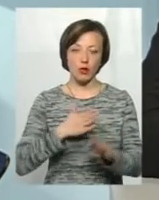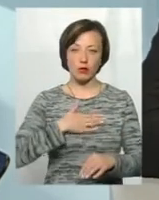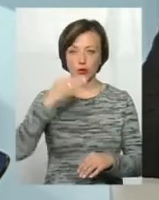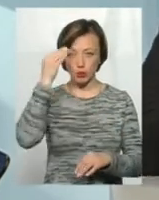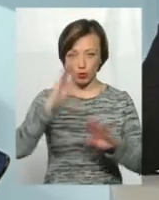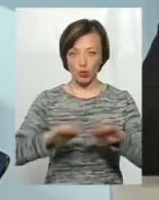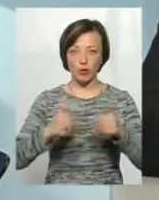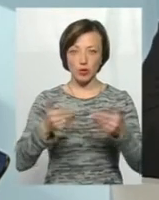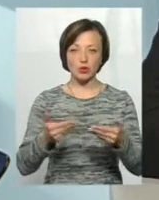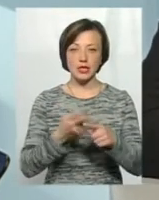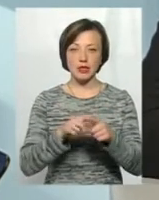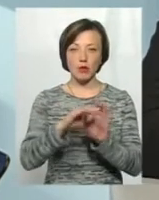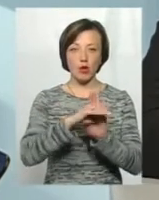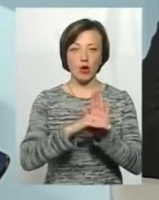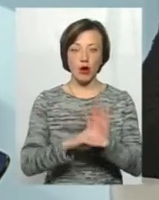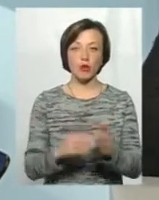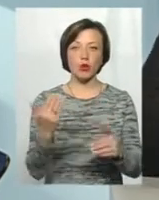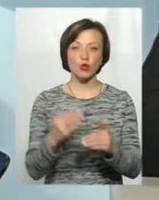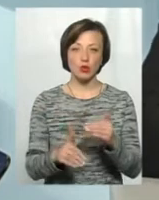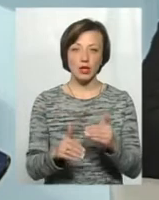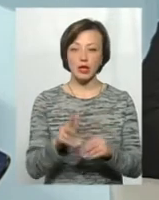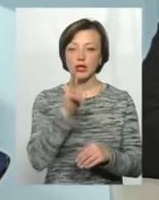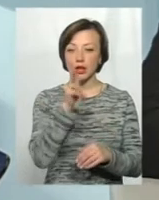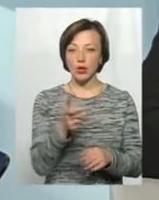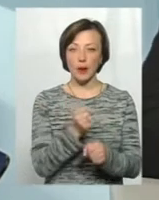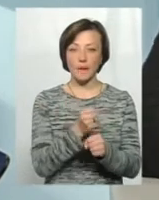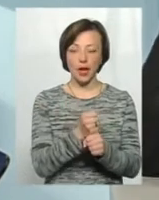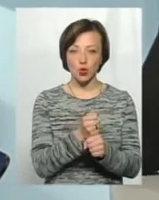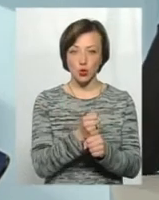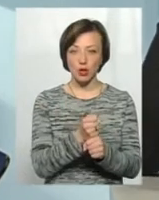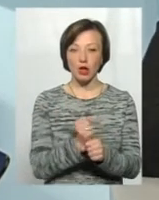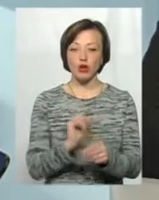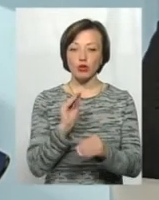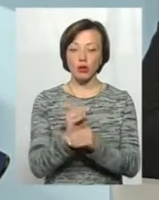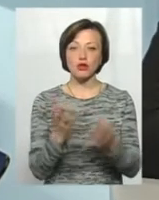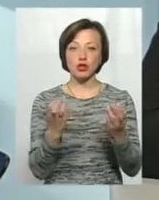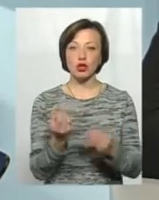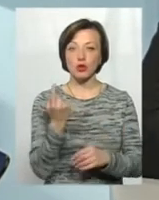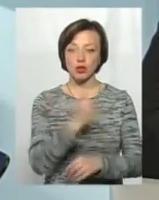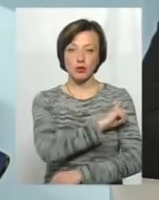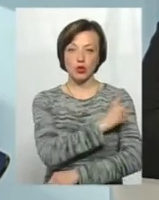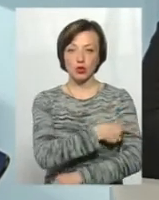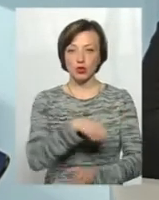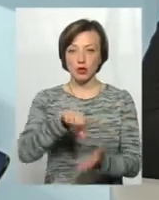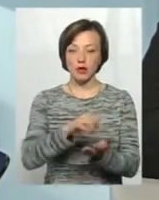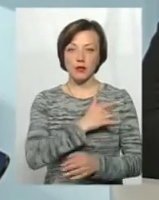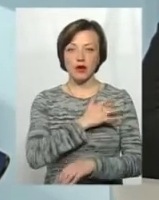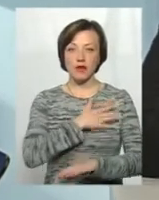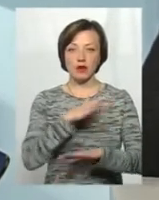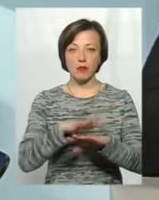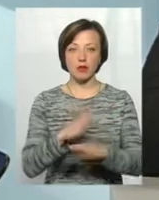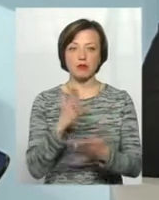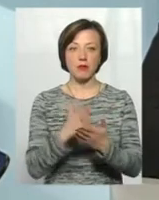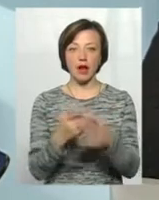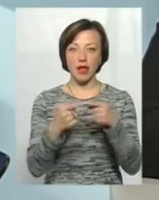сьогодні пропонує ця програма, яка вже третій рік працює. Добавився ще один потужний гравець «Приватбанк», який має